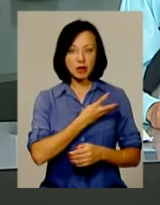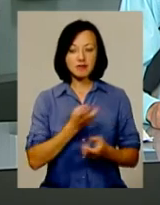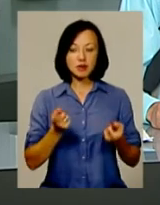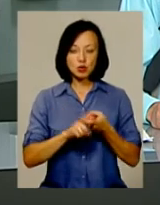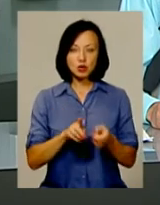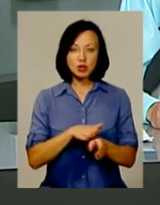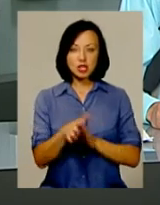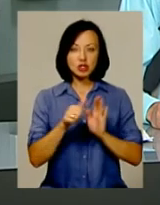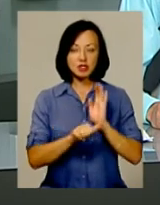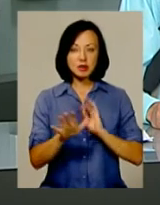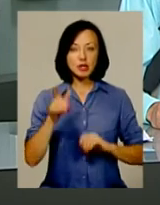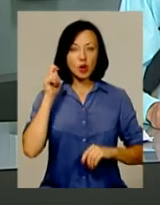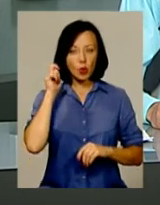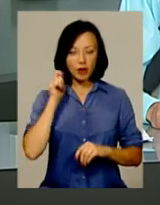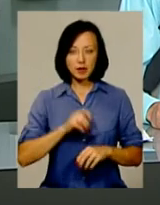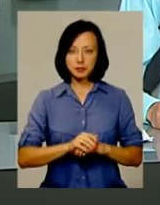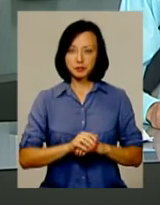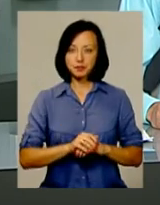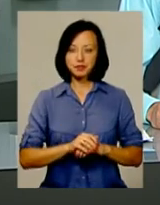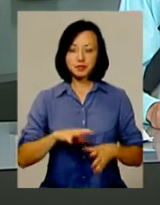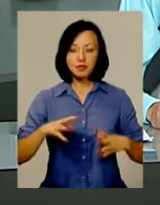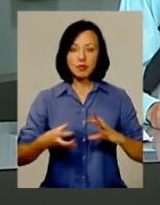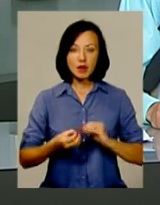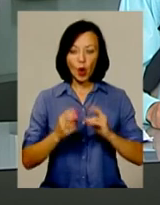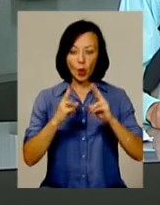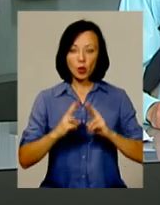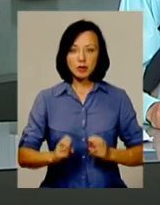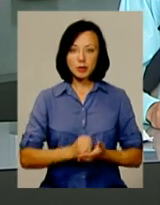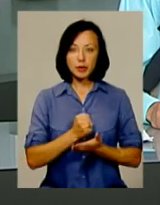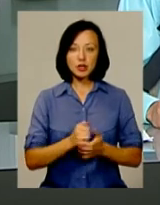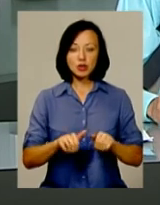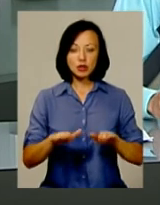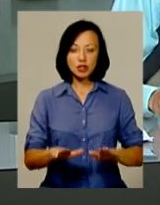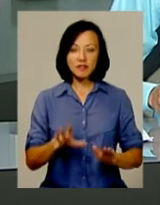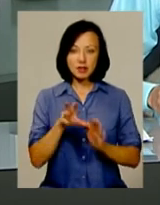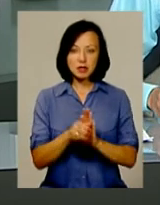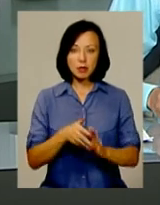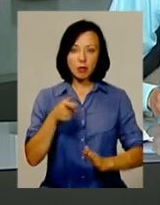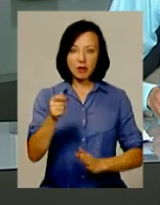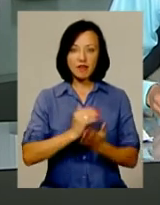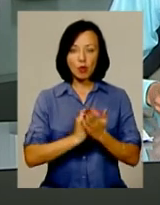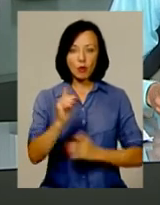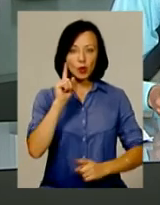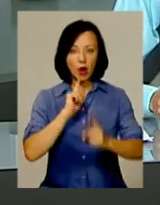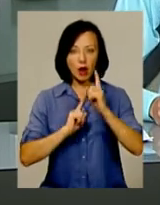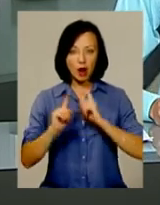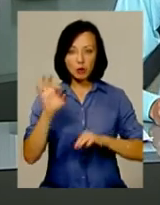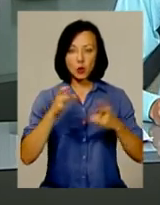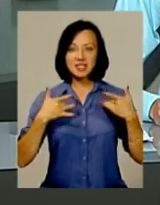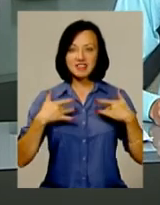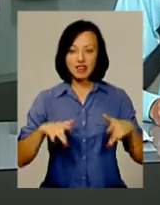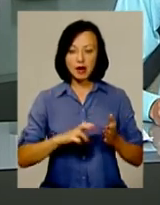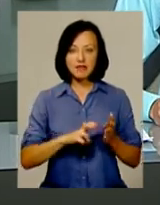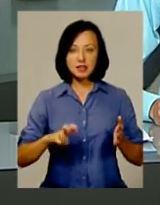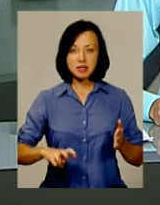'язку із досягненням 65 років. За результатом розгляду прийнято рішення внести подання до Верховної Ради України про звільнення у